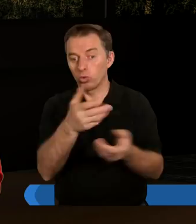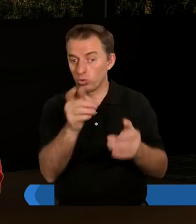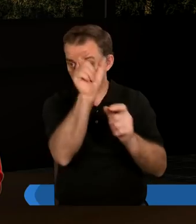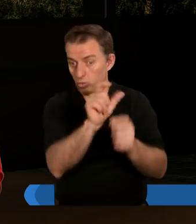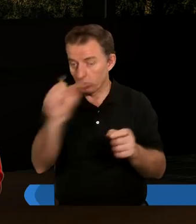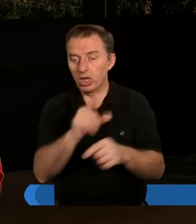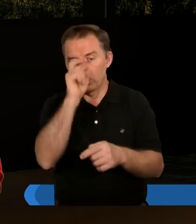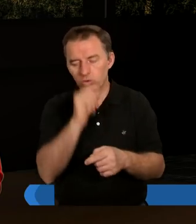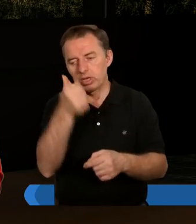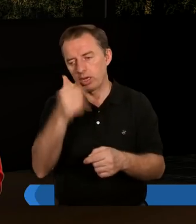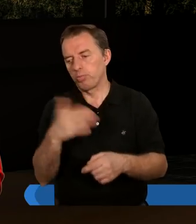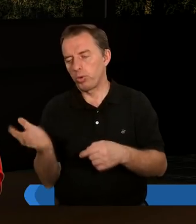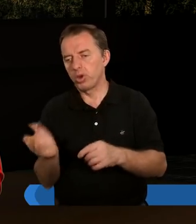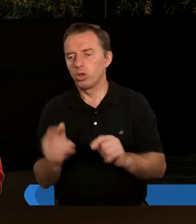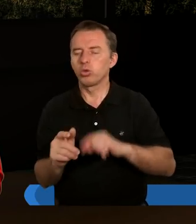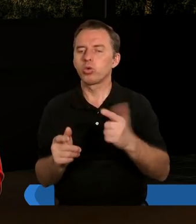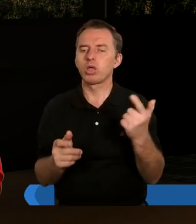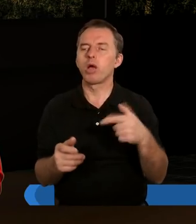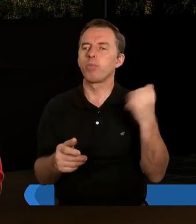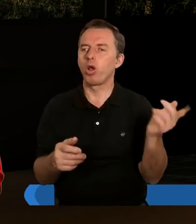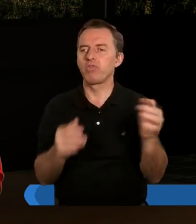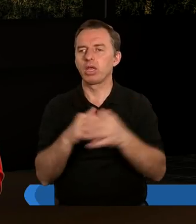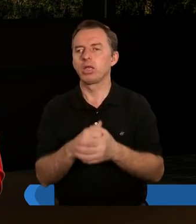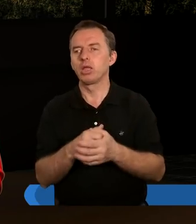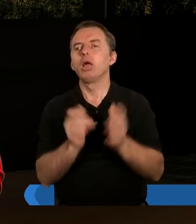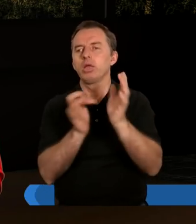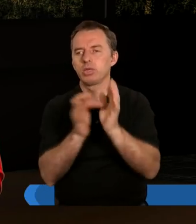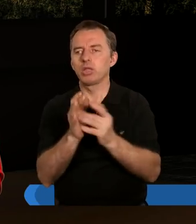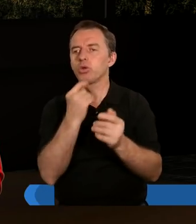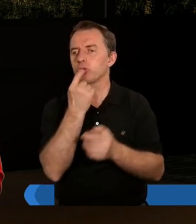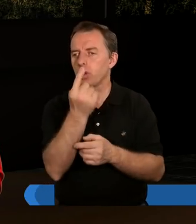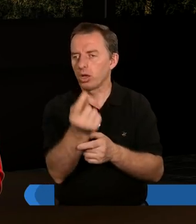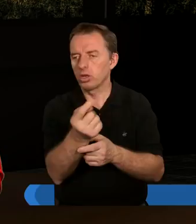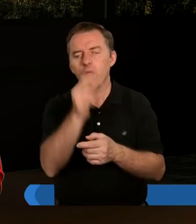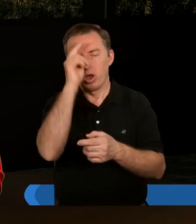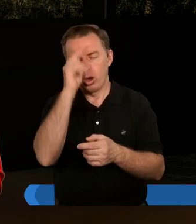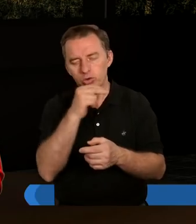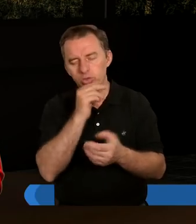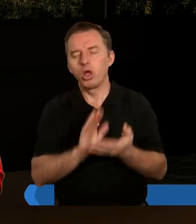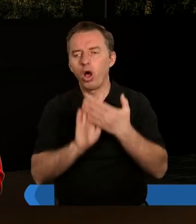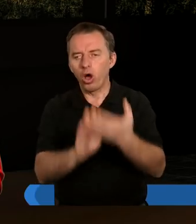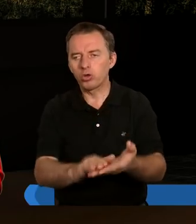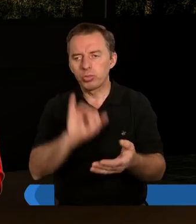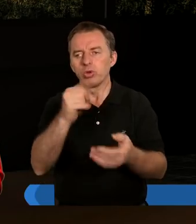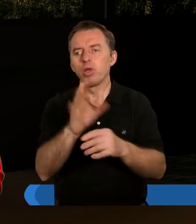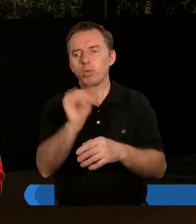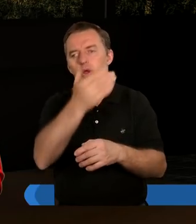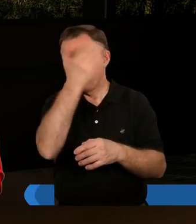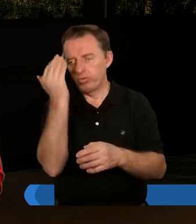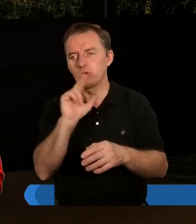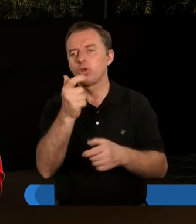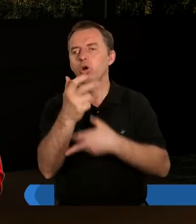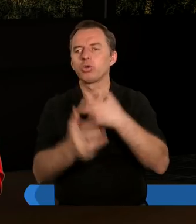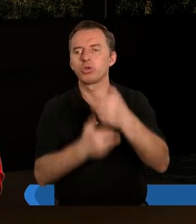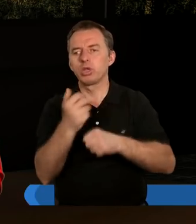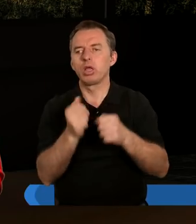złoczyńców, jednego po prawicy, a drugiego po lewicy. A Jezus rzekł Ojcze, odpuść im, bo nie